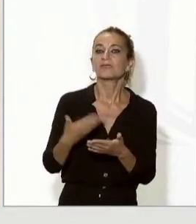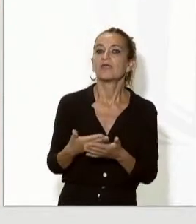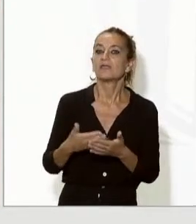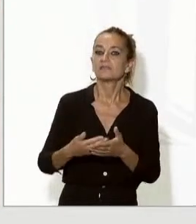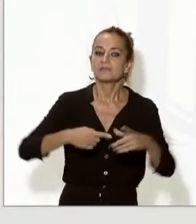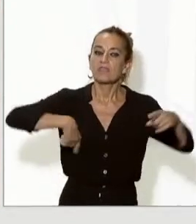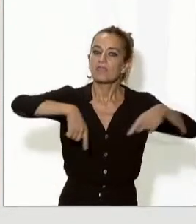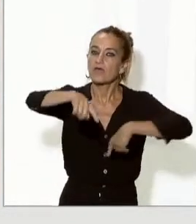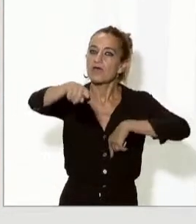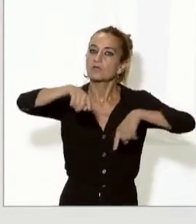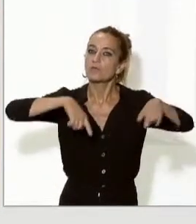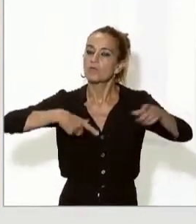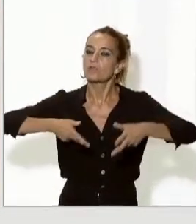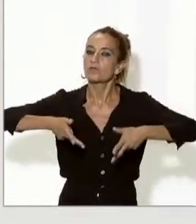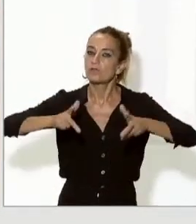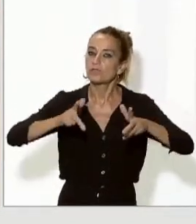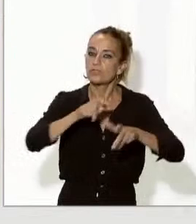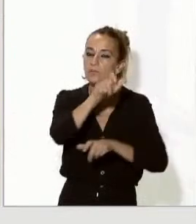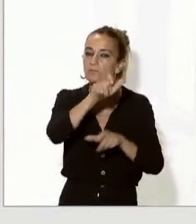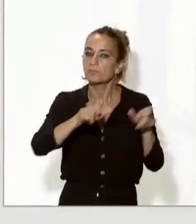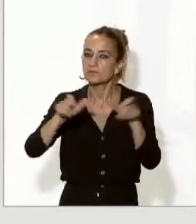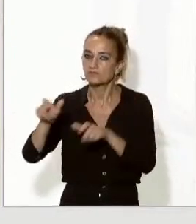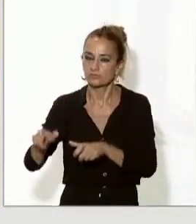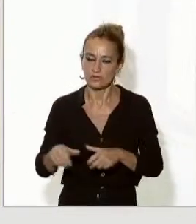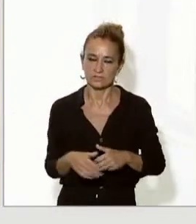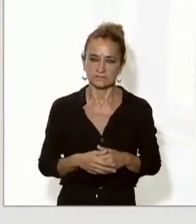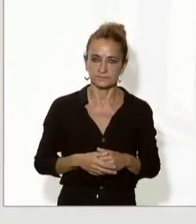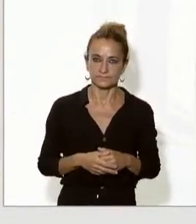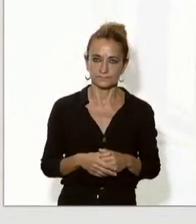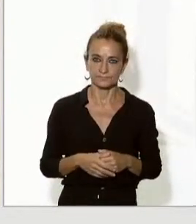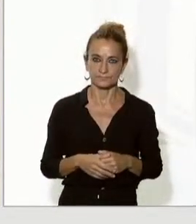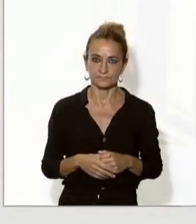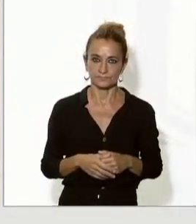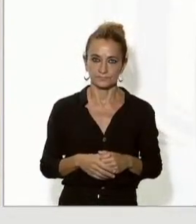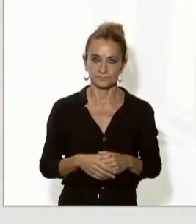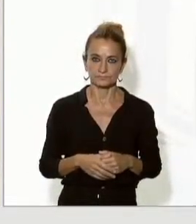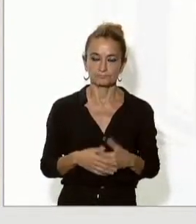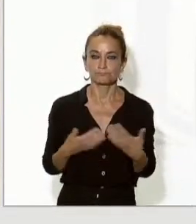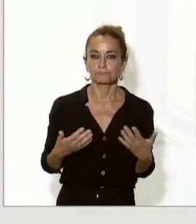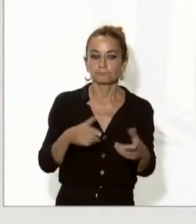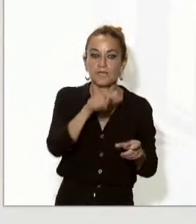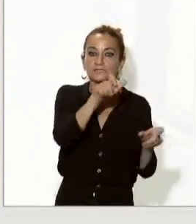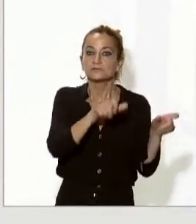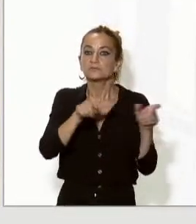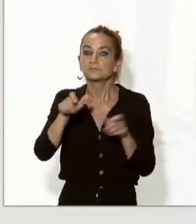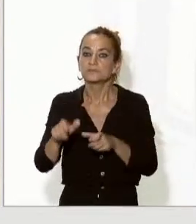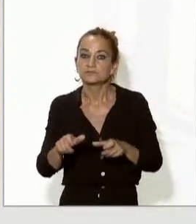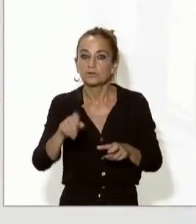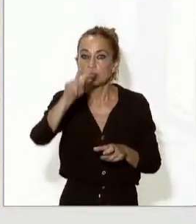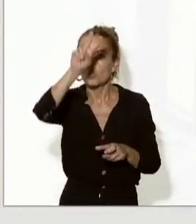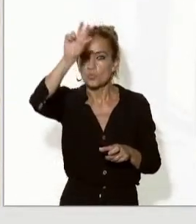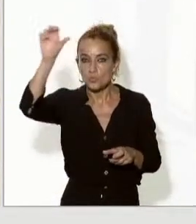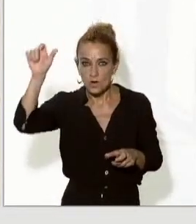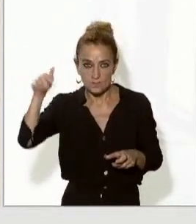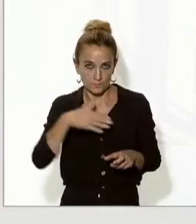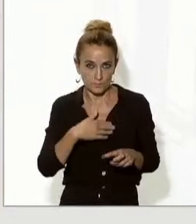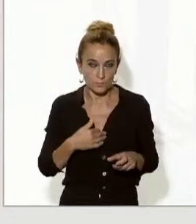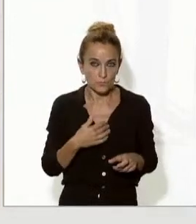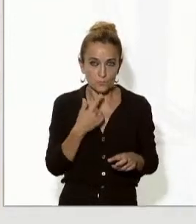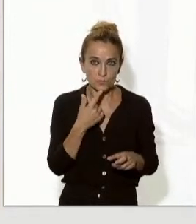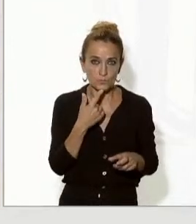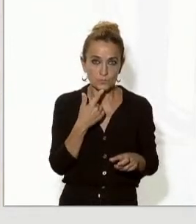persones que una iniciativa d'aquestes característiques pels residents en estats de la Unió Europea ens oferia